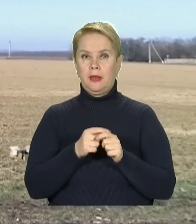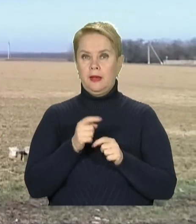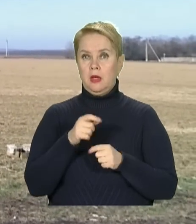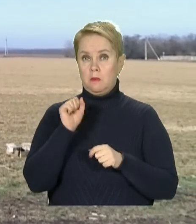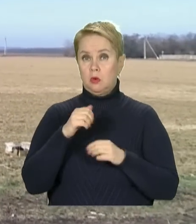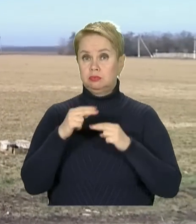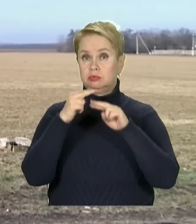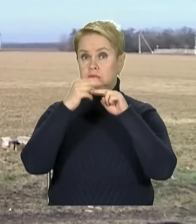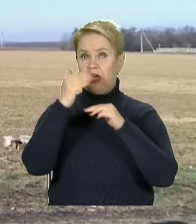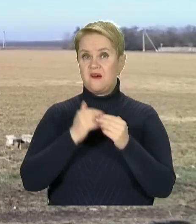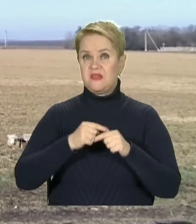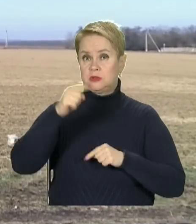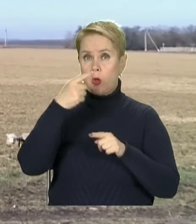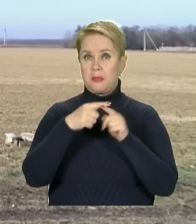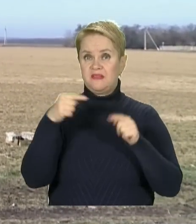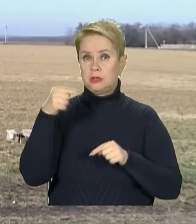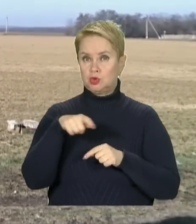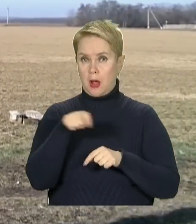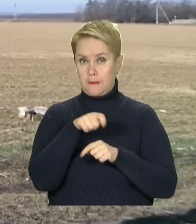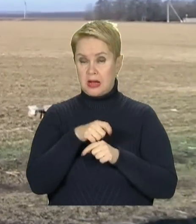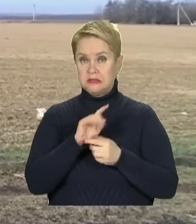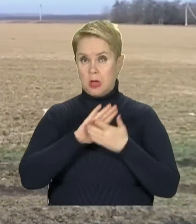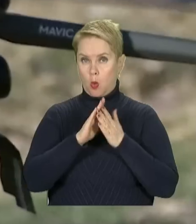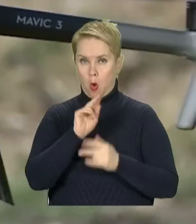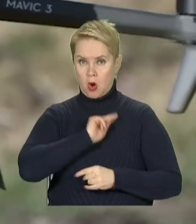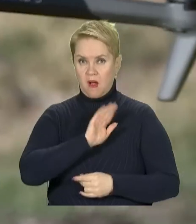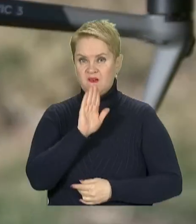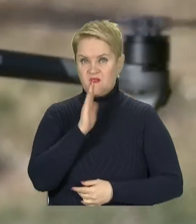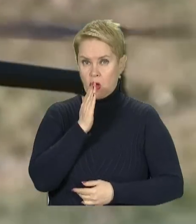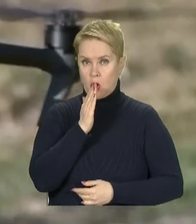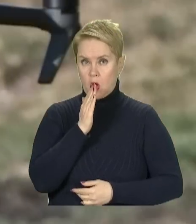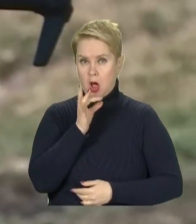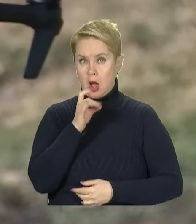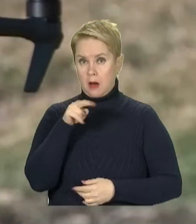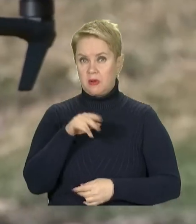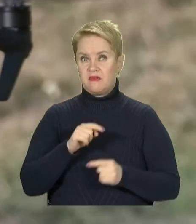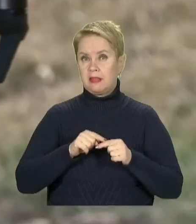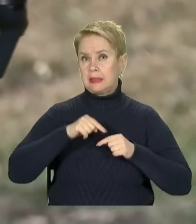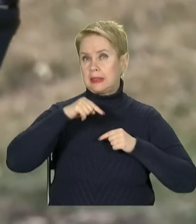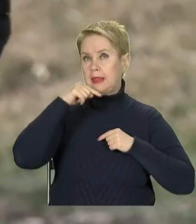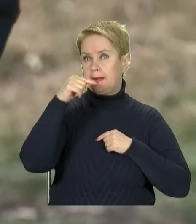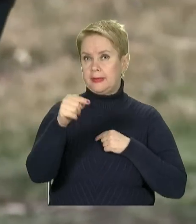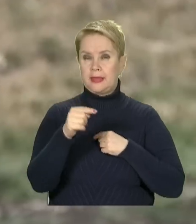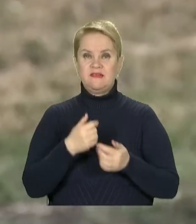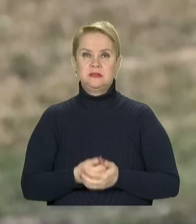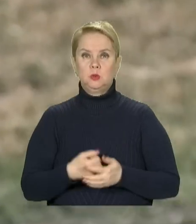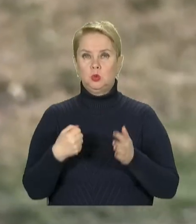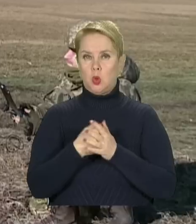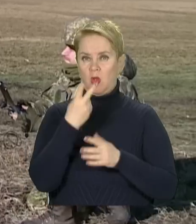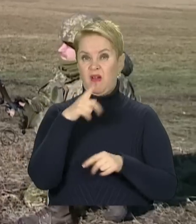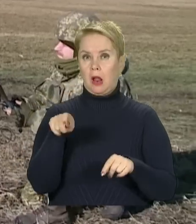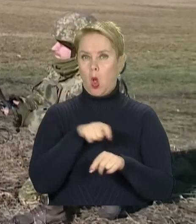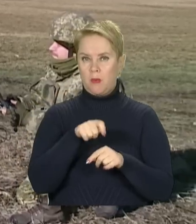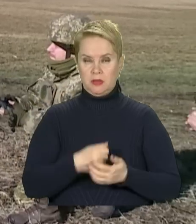-3» може піднятися на висоту до півтисячі метрів, а за умови роботи ворожого «Репу» відлетіти на максимальну відстань до 2